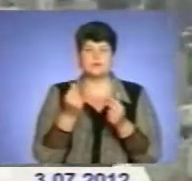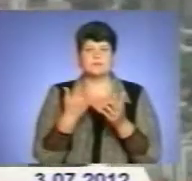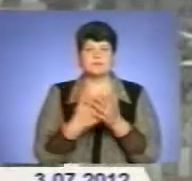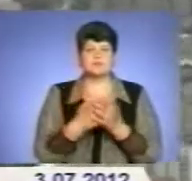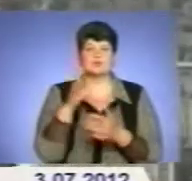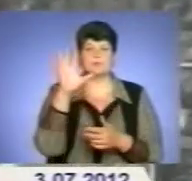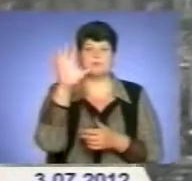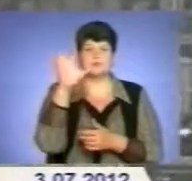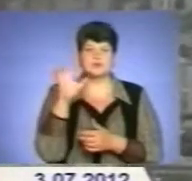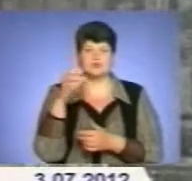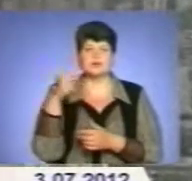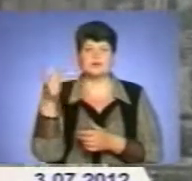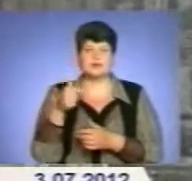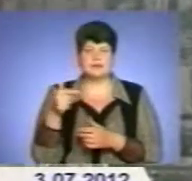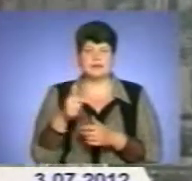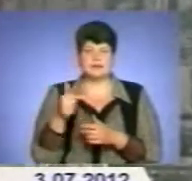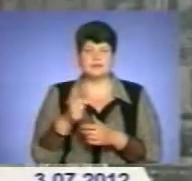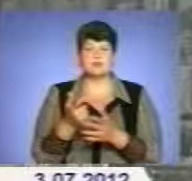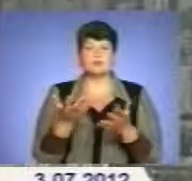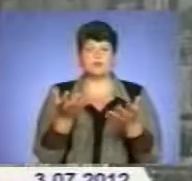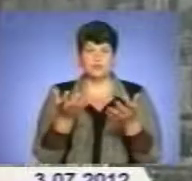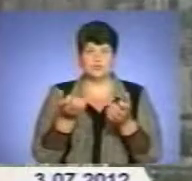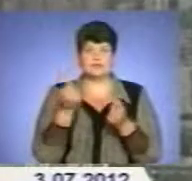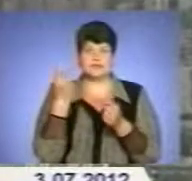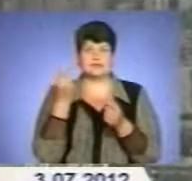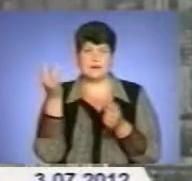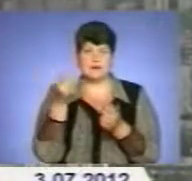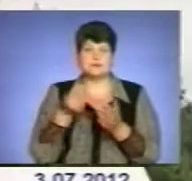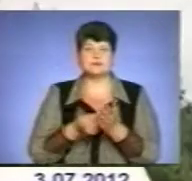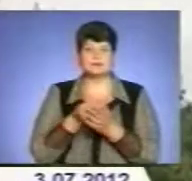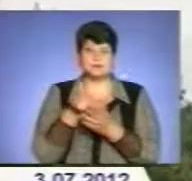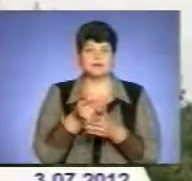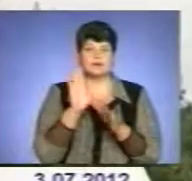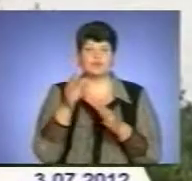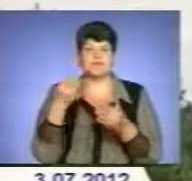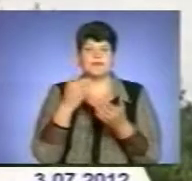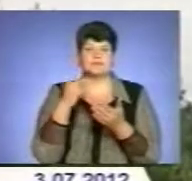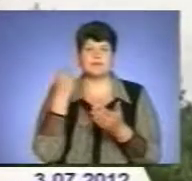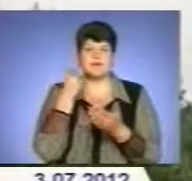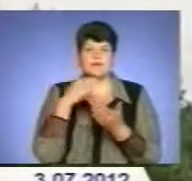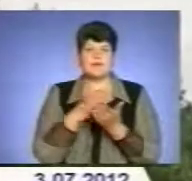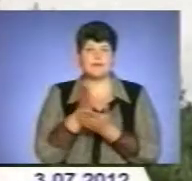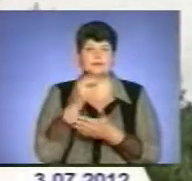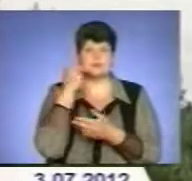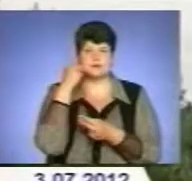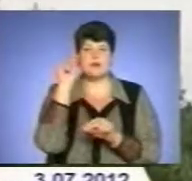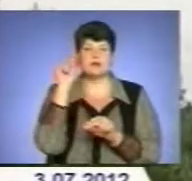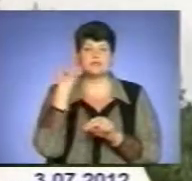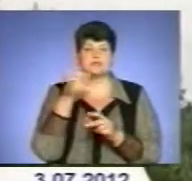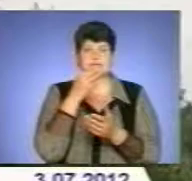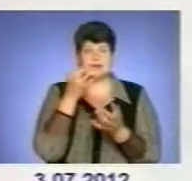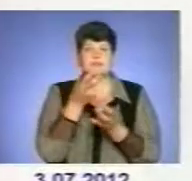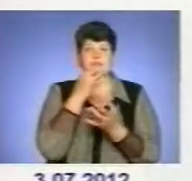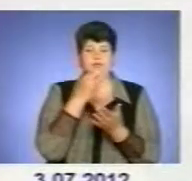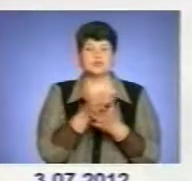один раз, отримуєш цифрове телебачення високої якісті, без будь-яких обмежень та доплат. Варто додати, що цифровим телебаченням вже давно користується